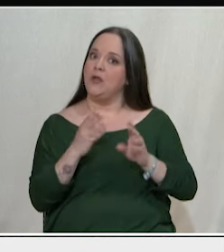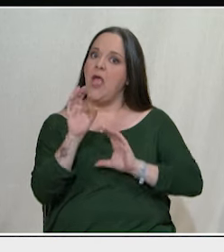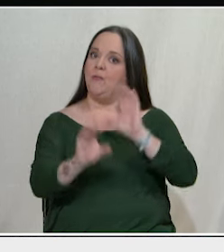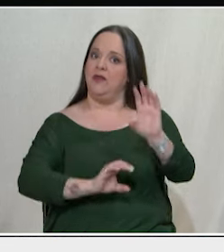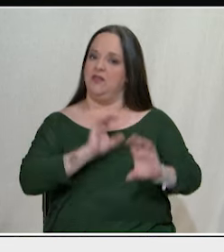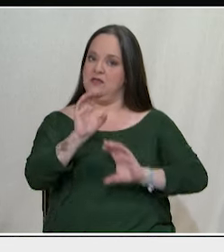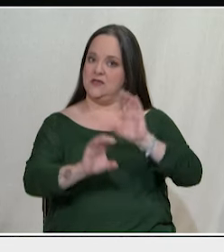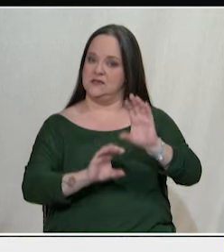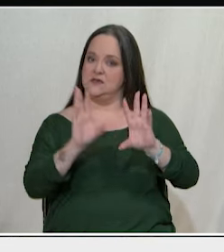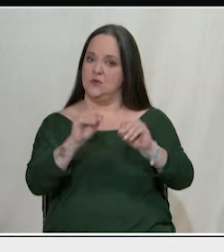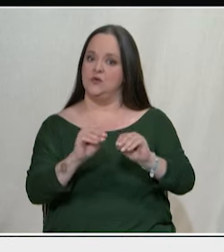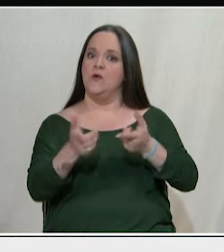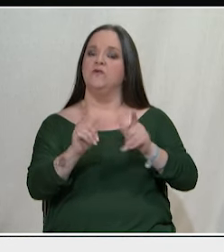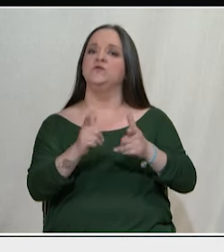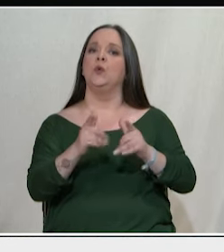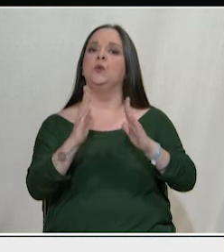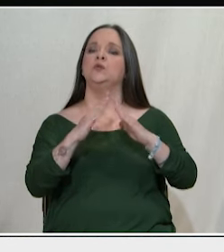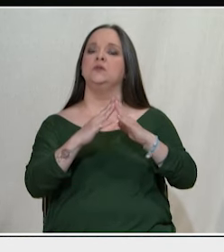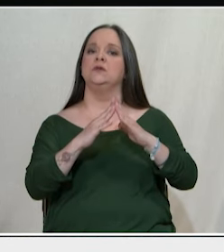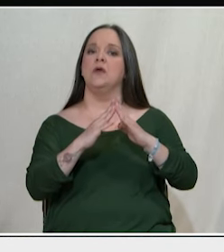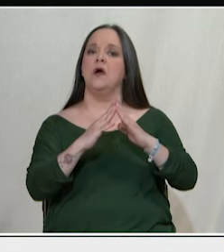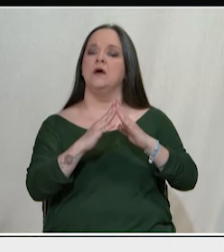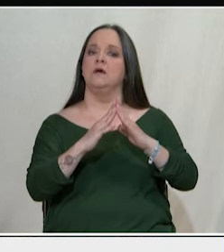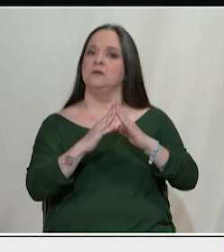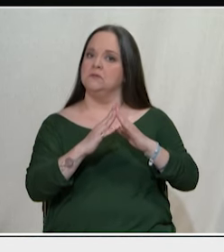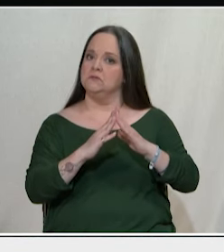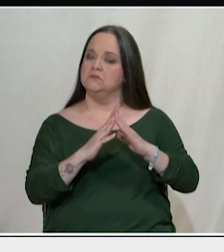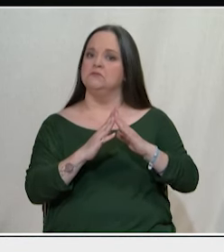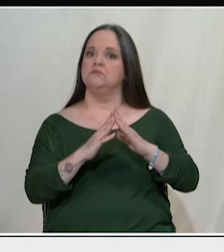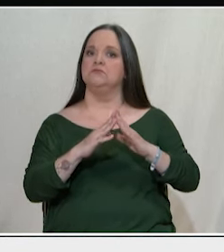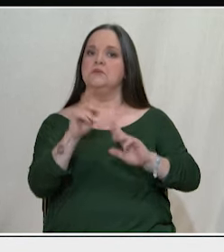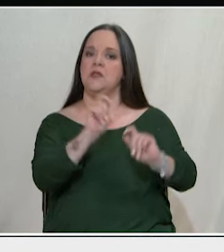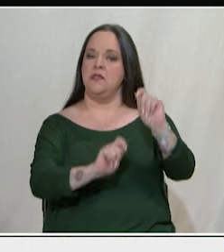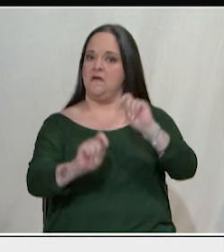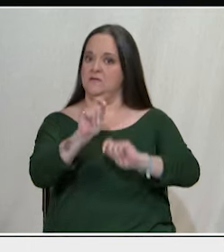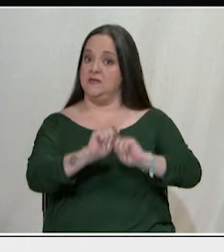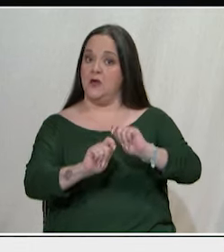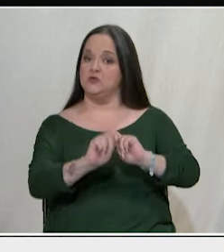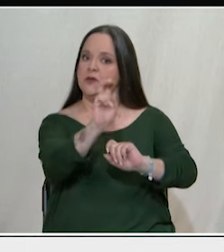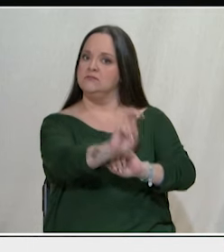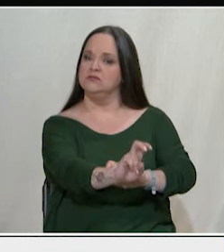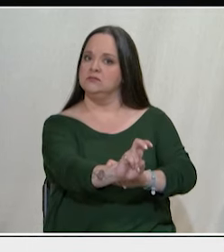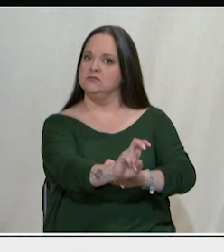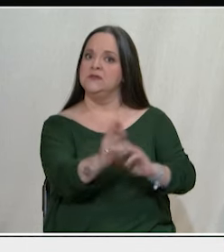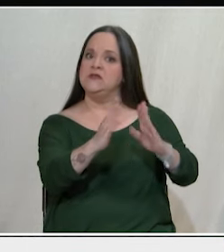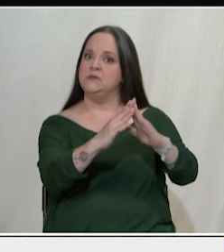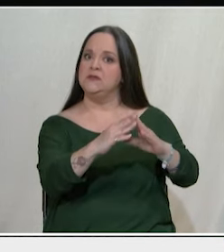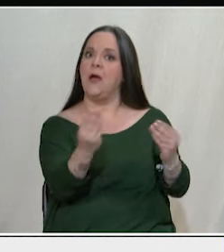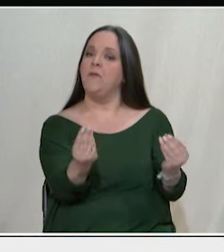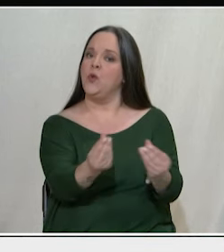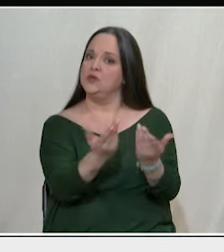λαϊκής κατοικίας, για να φτιαχτεί ένα απόθεμα εργατικών και λαϊκών κατοικιών που να είναι ποιοτικές,